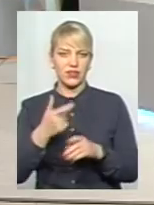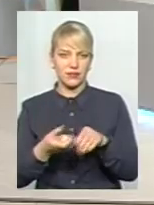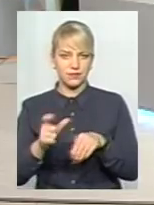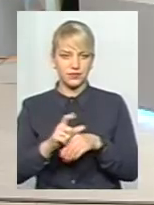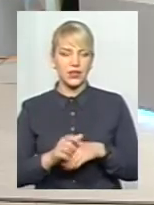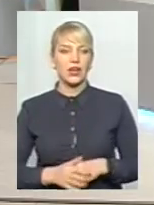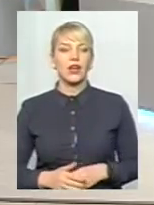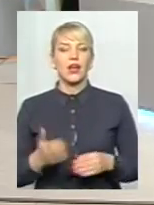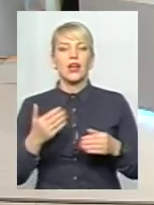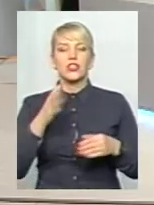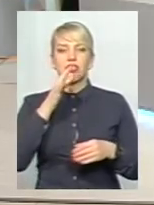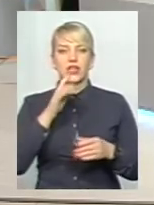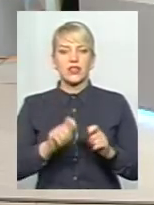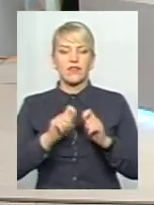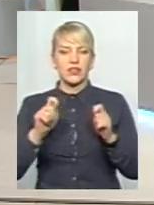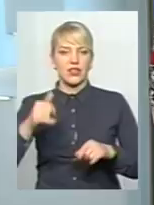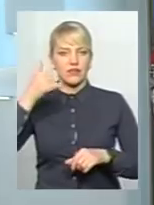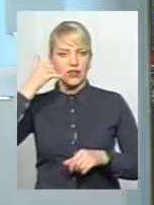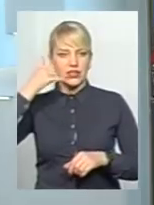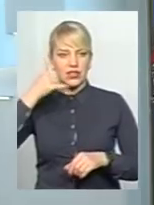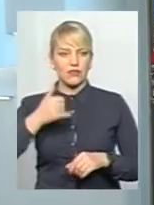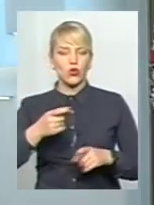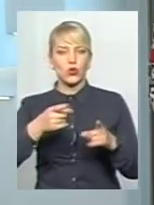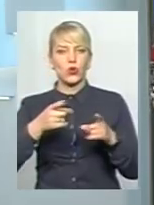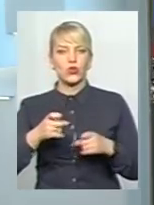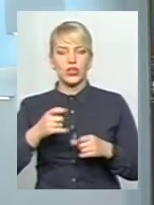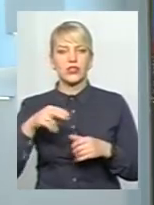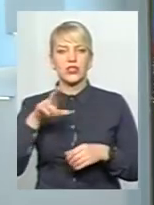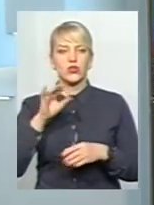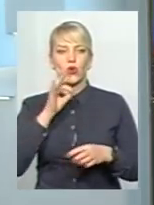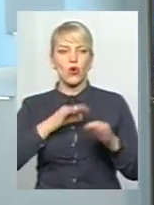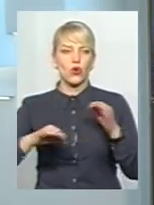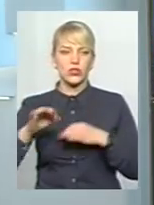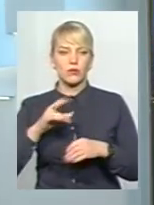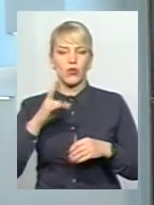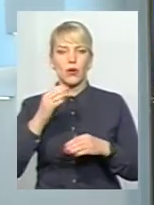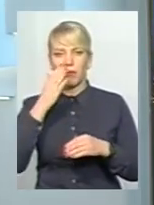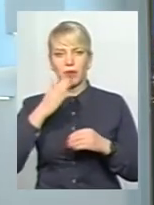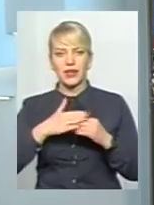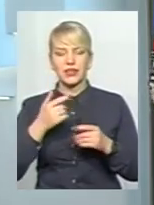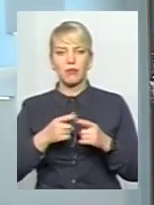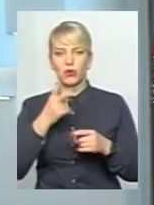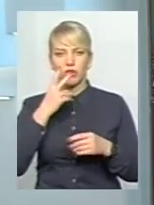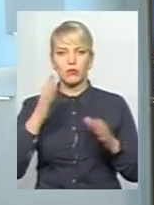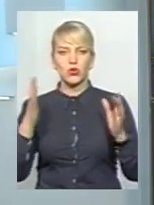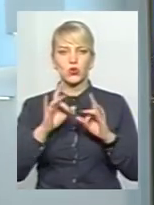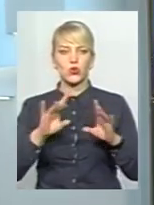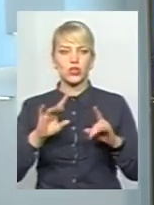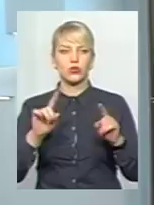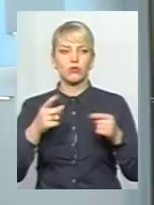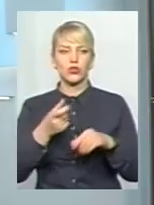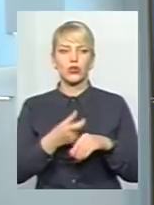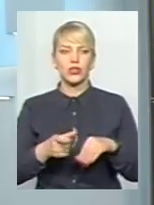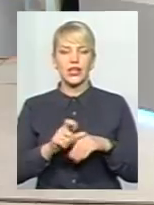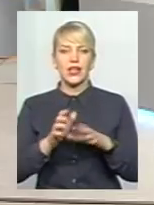І вже нам час відкривати лінії для телефонних дзвінків, долучайтесь, будь ласка, до розмови, але перед тим подивимося сюжет, тому що одна із